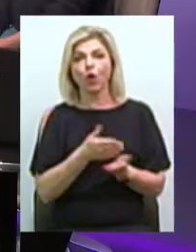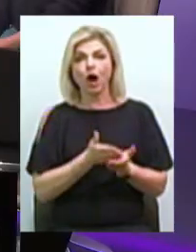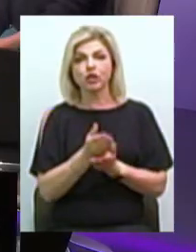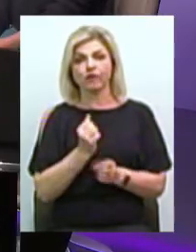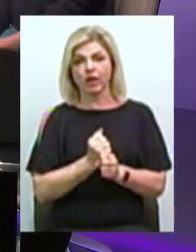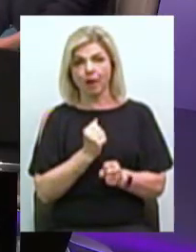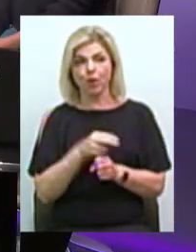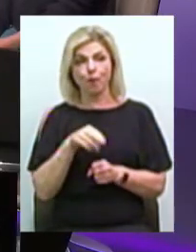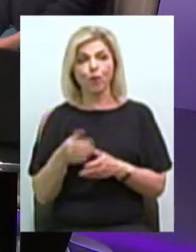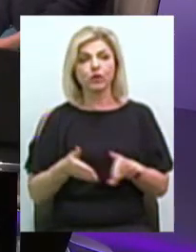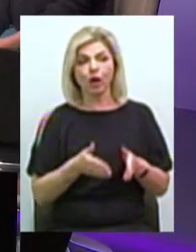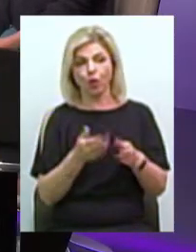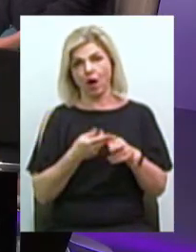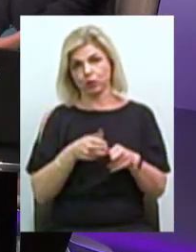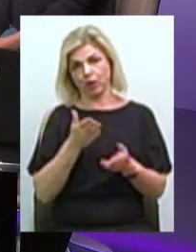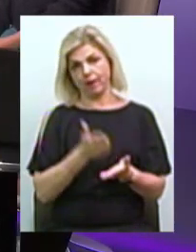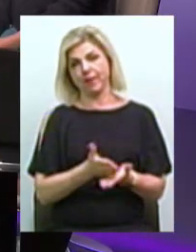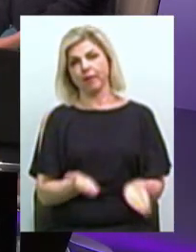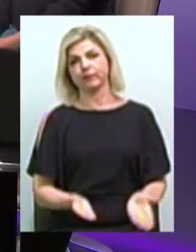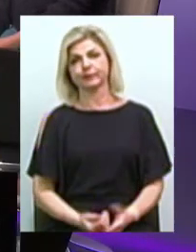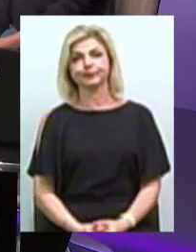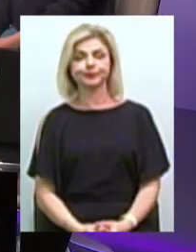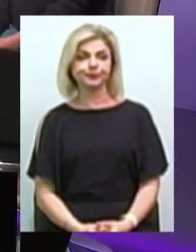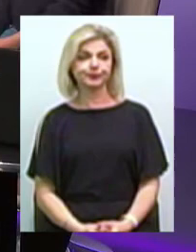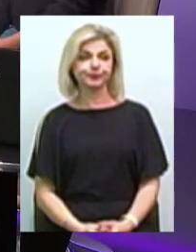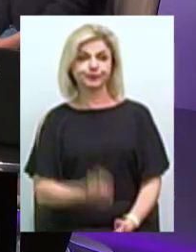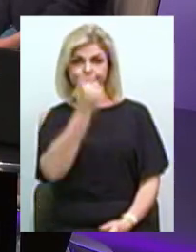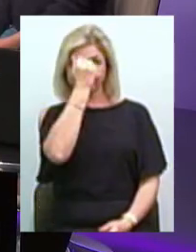по дорогам, які ми іміємо Дякую